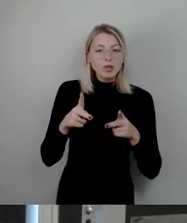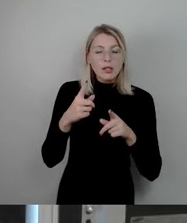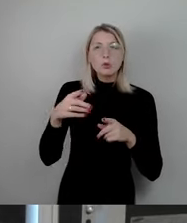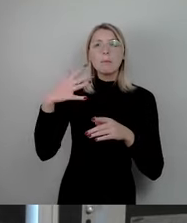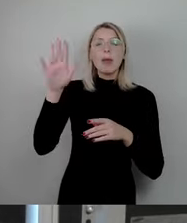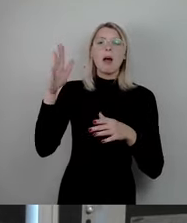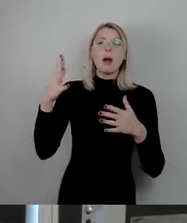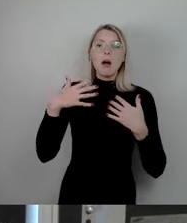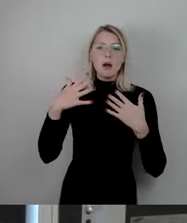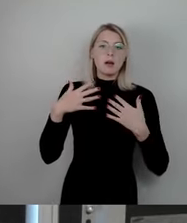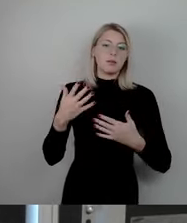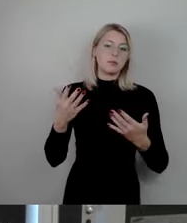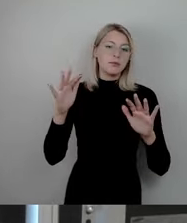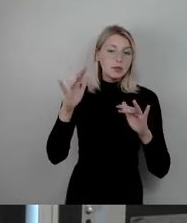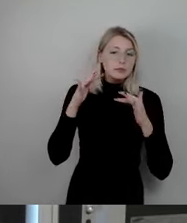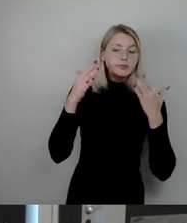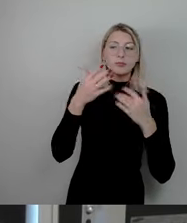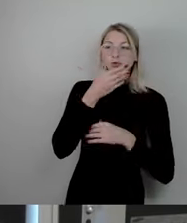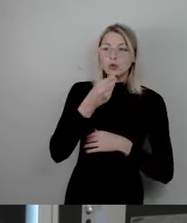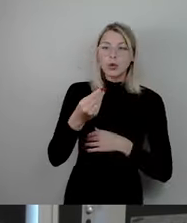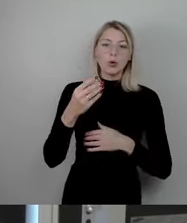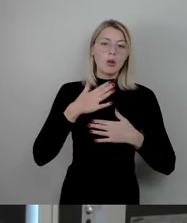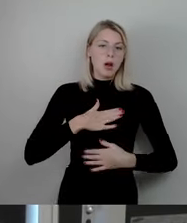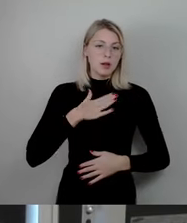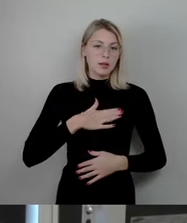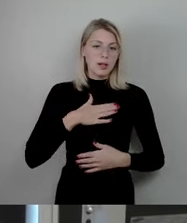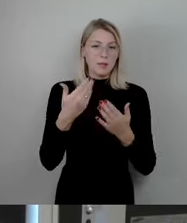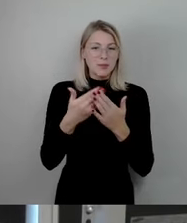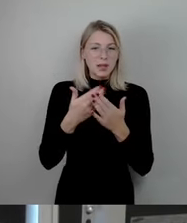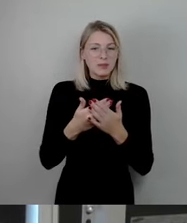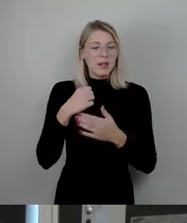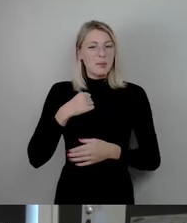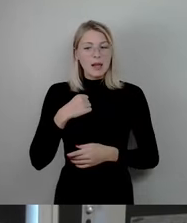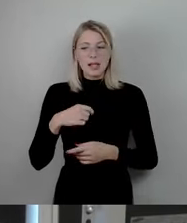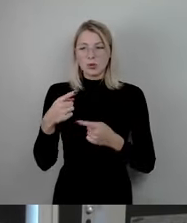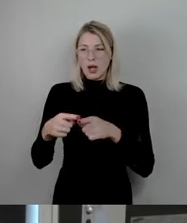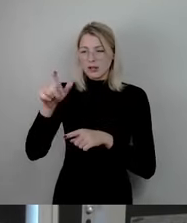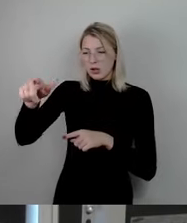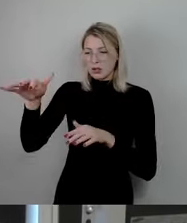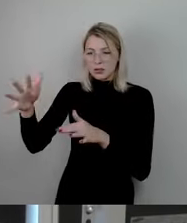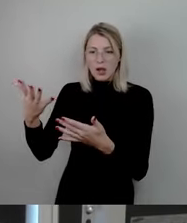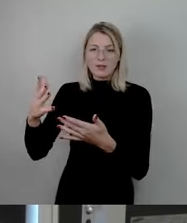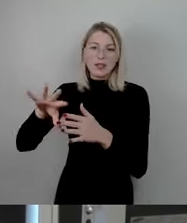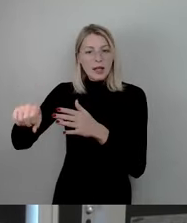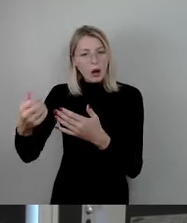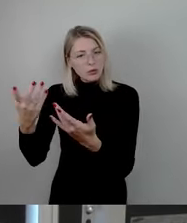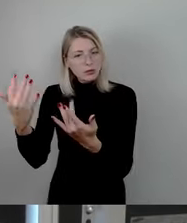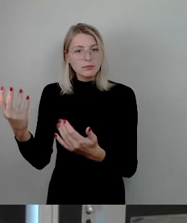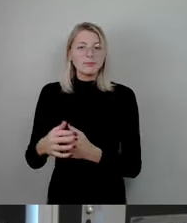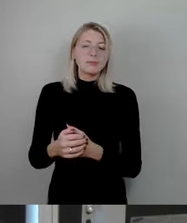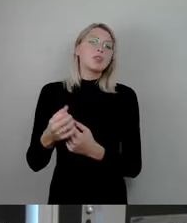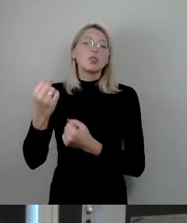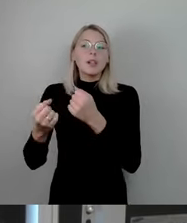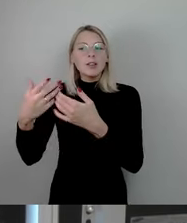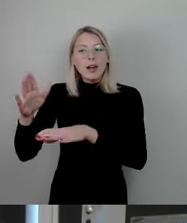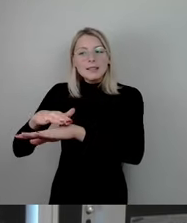normale Leute hinkommen und sich deswegen die Belastung durch diejenigen, die eben dort ihre, sagen wir mal, schwierige Freizeit verbringen,